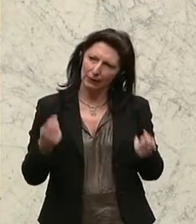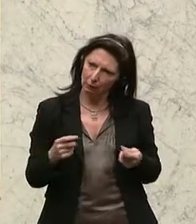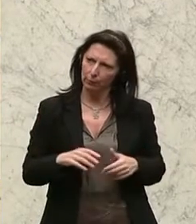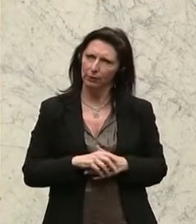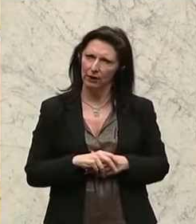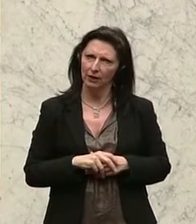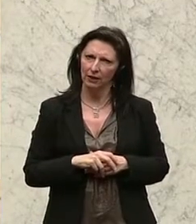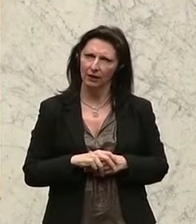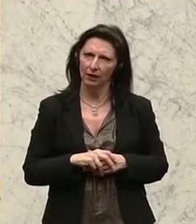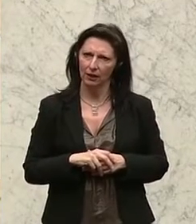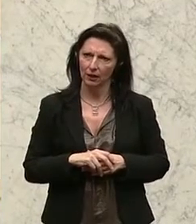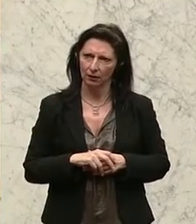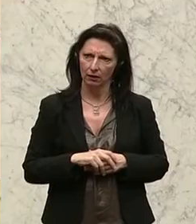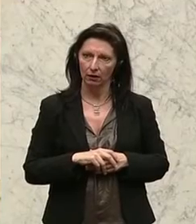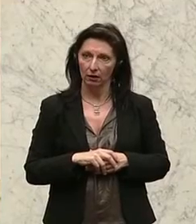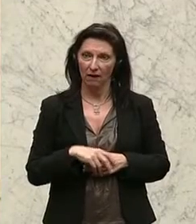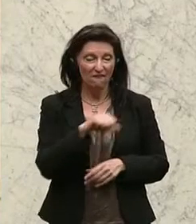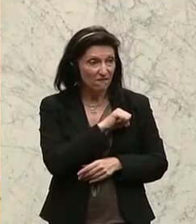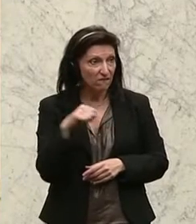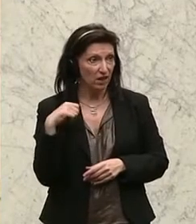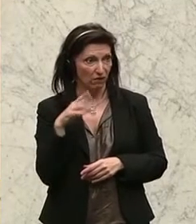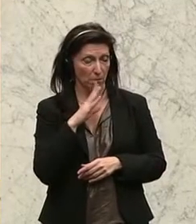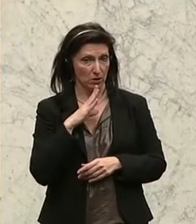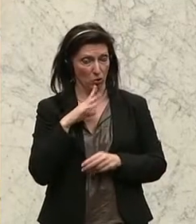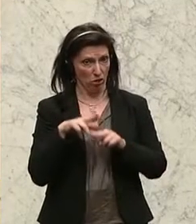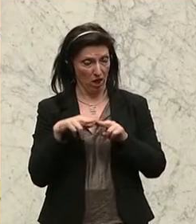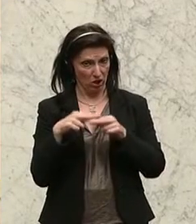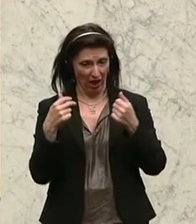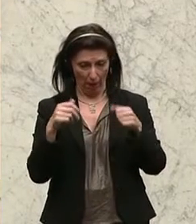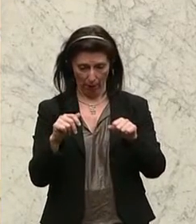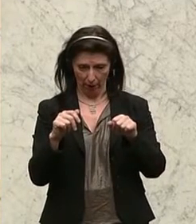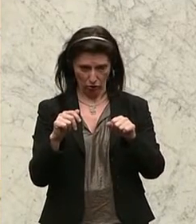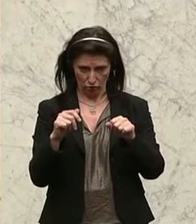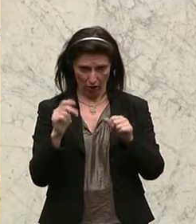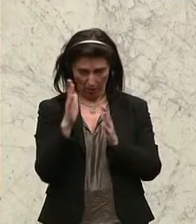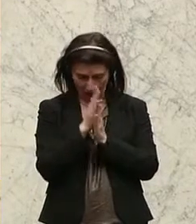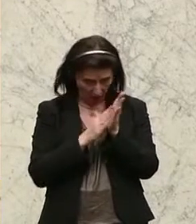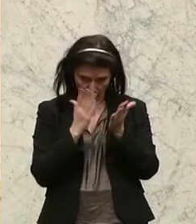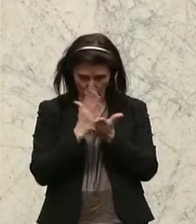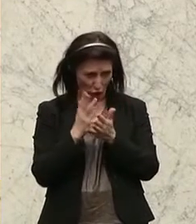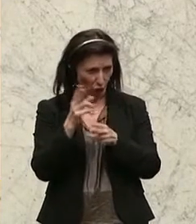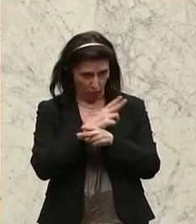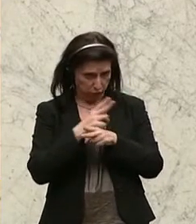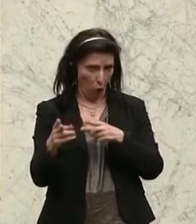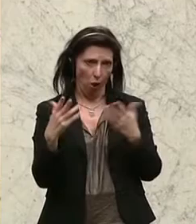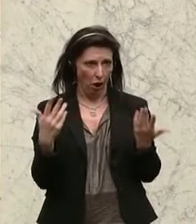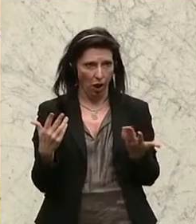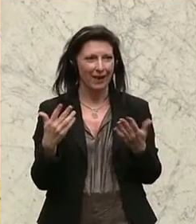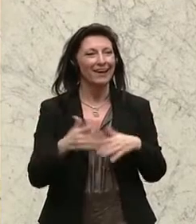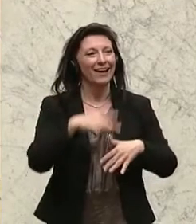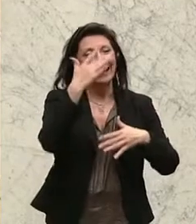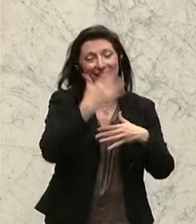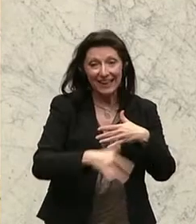Wittpensionen in der Nationalbank von Haus aus zur Gänze mit 60 Prozent vom